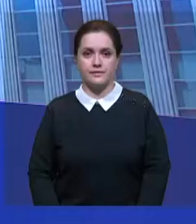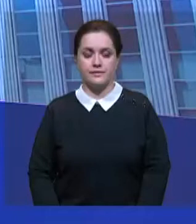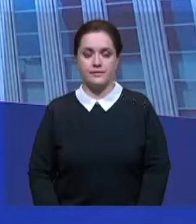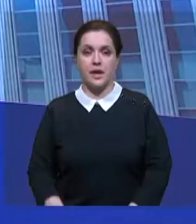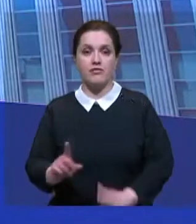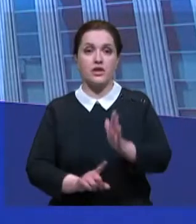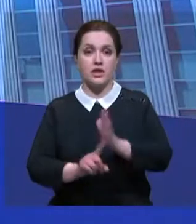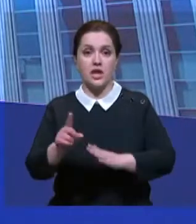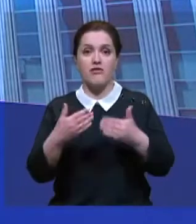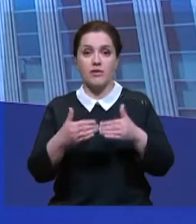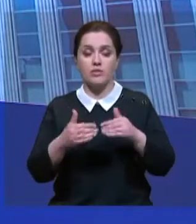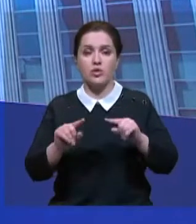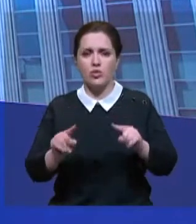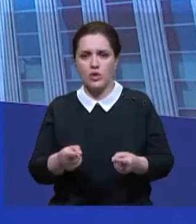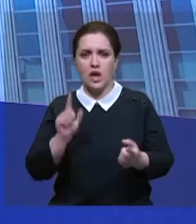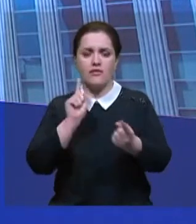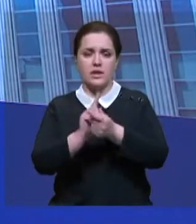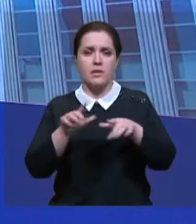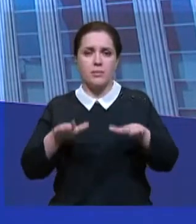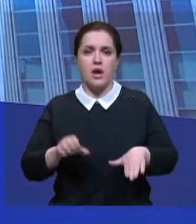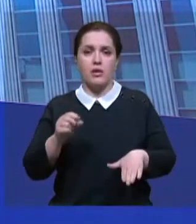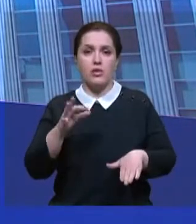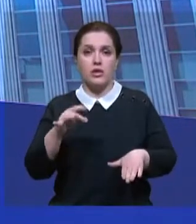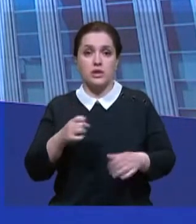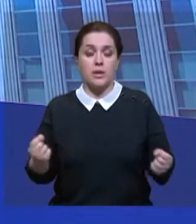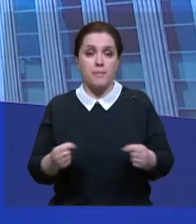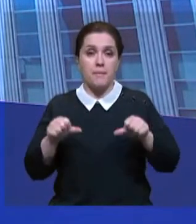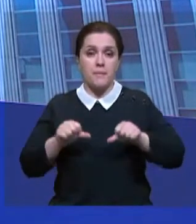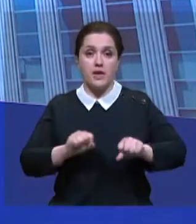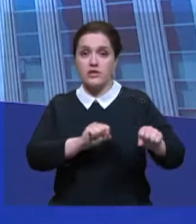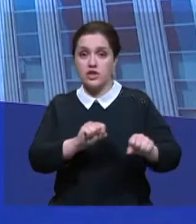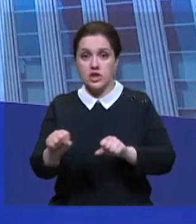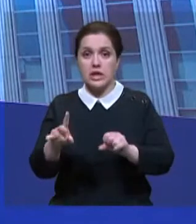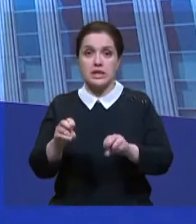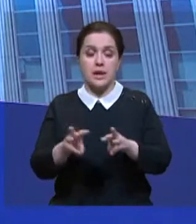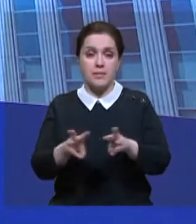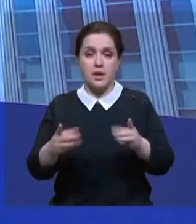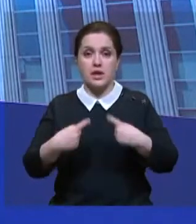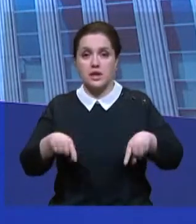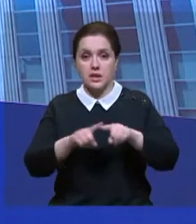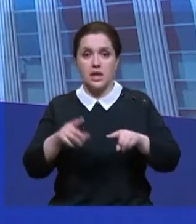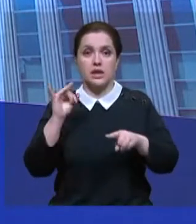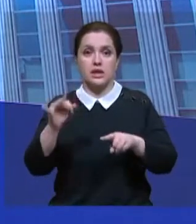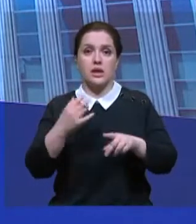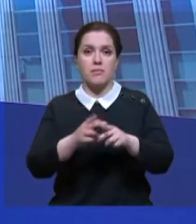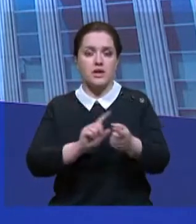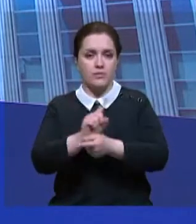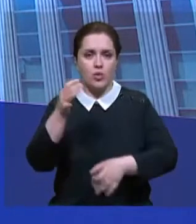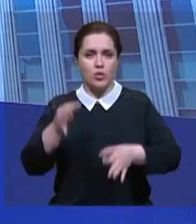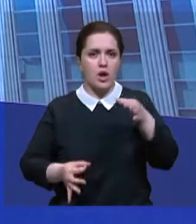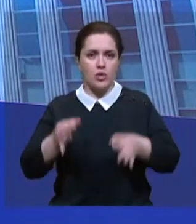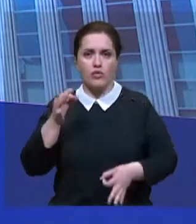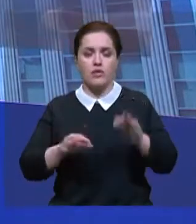И в начале выпуска коротко о встречах в Аккорде. Поддержку правозащитных неправительственных организаций и гуманизацию уголовного